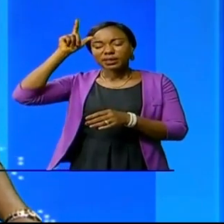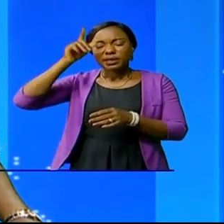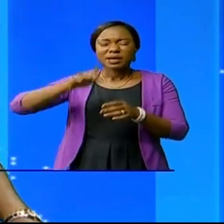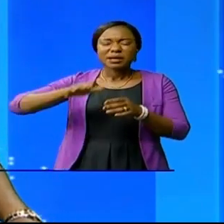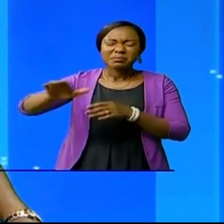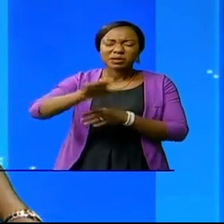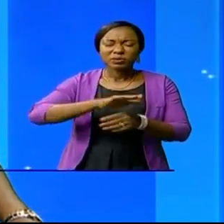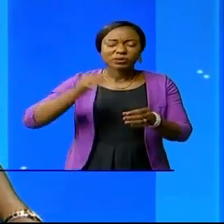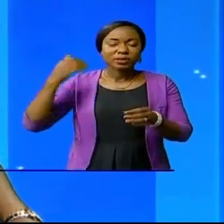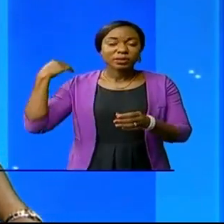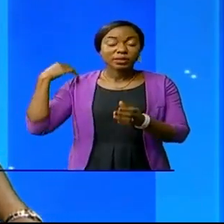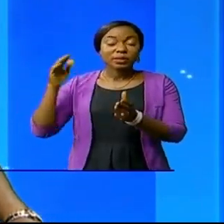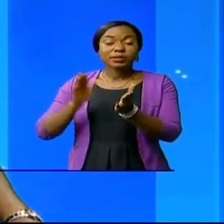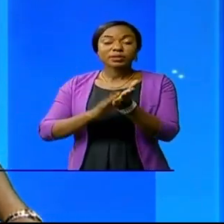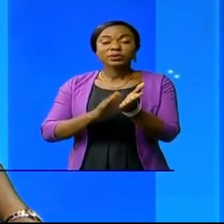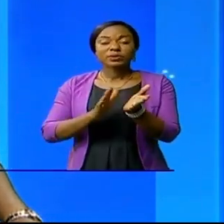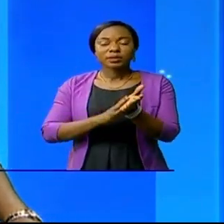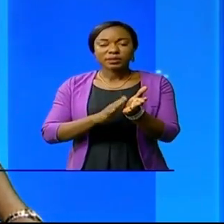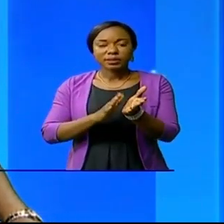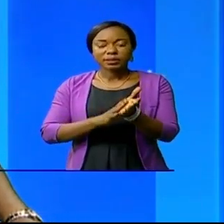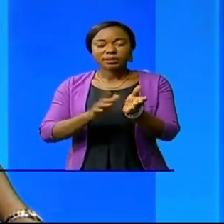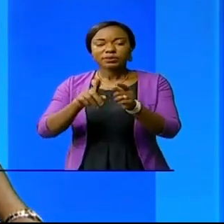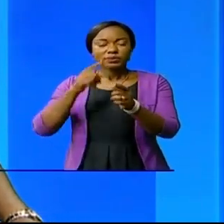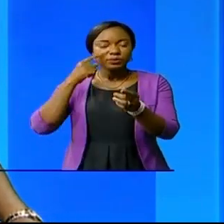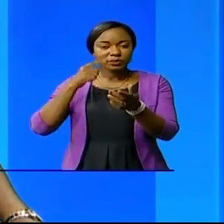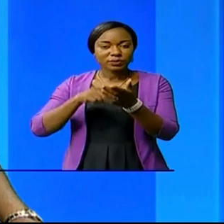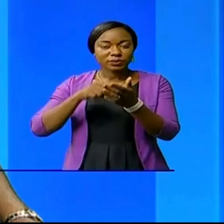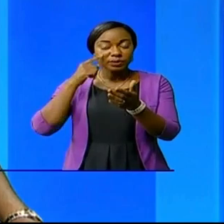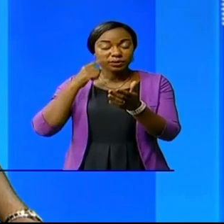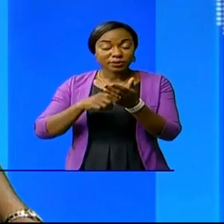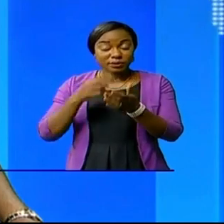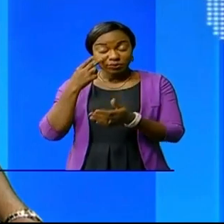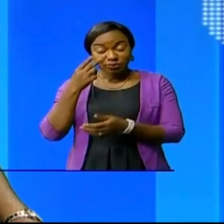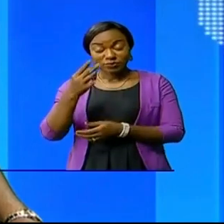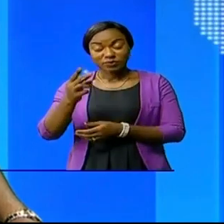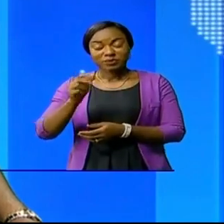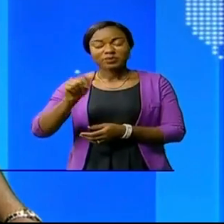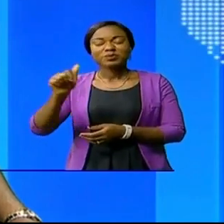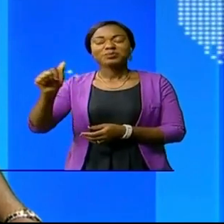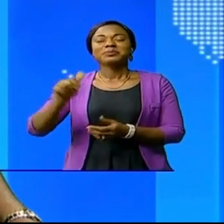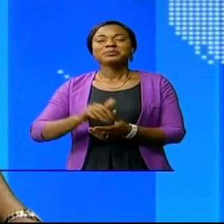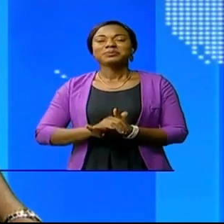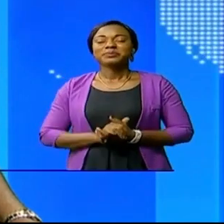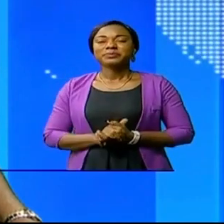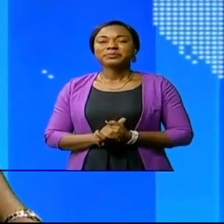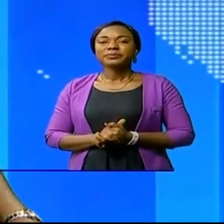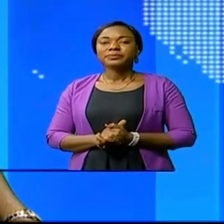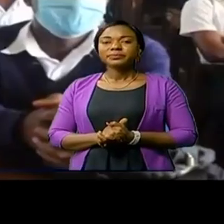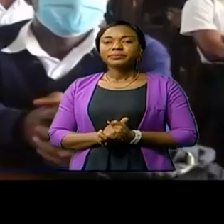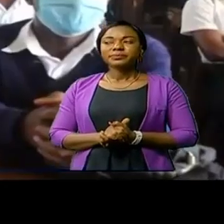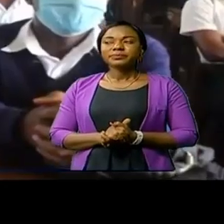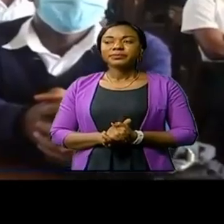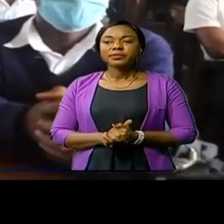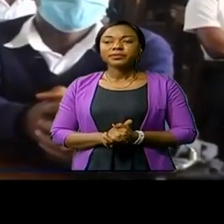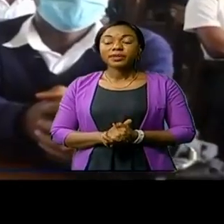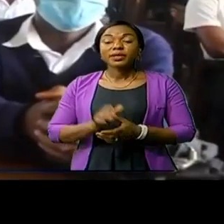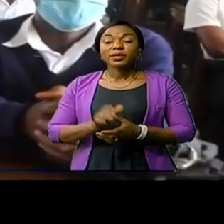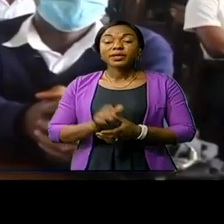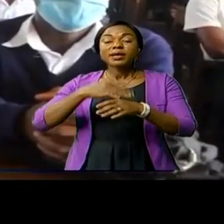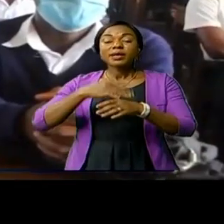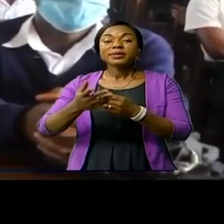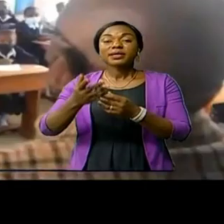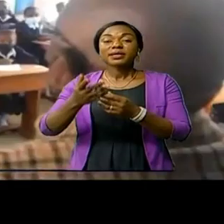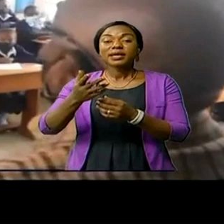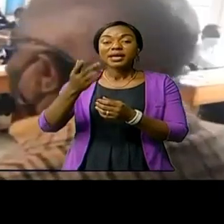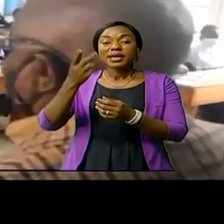écoles publiques eux-mêmes conventionnées. Le constat est de nos confrères de la RTNT Lubumbashi. Reportage. Après quatre semaines et un jour de